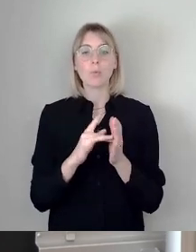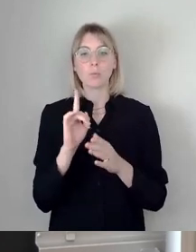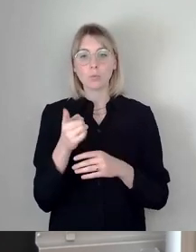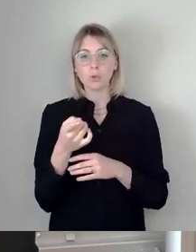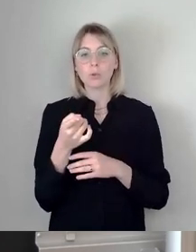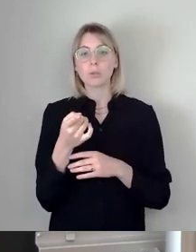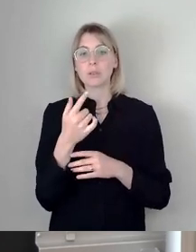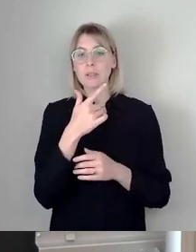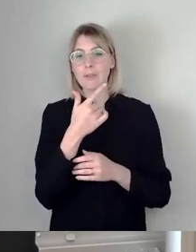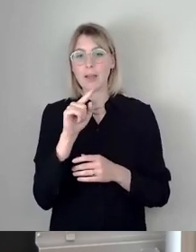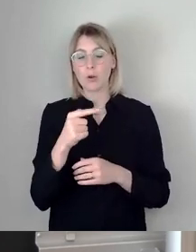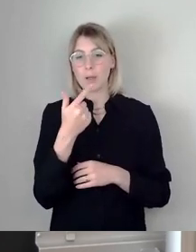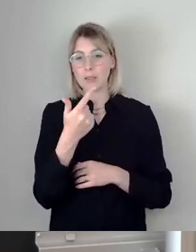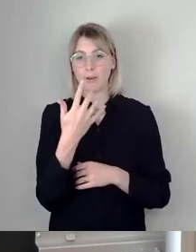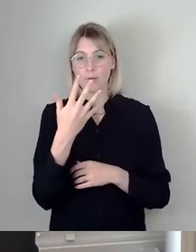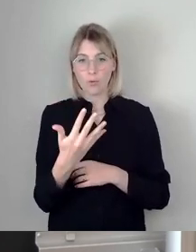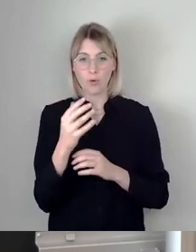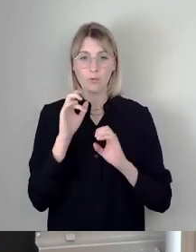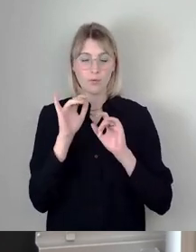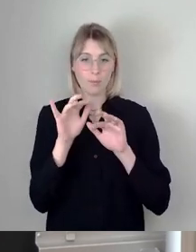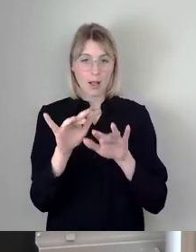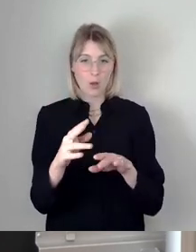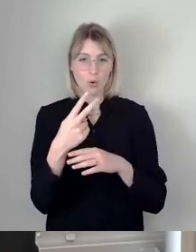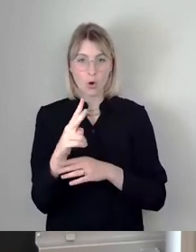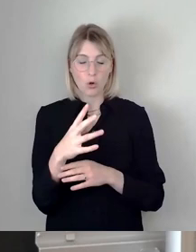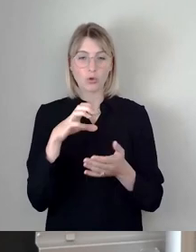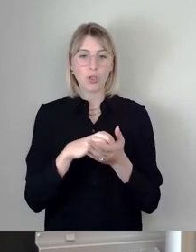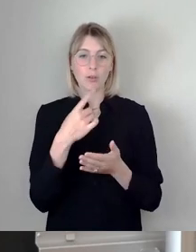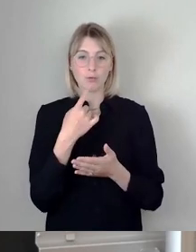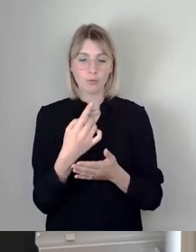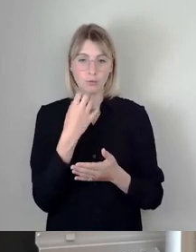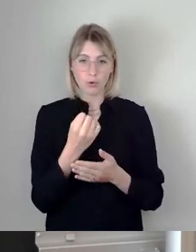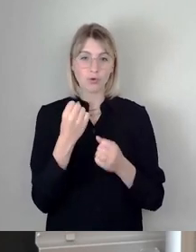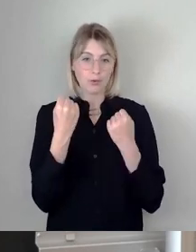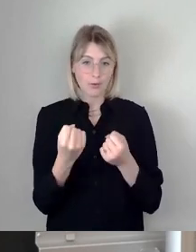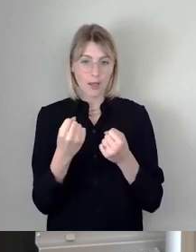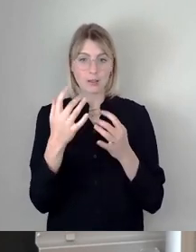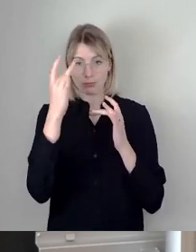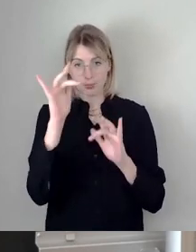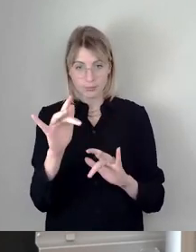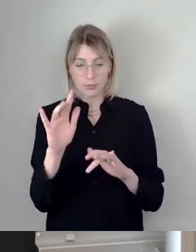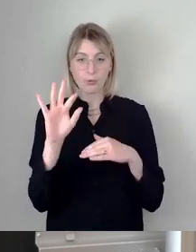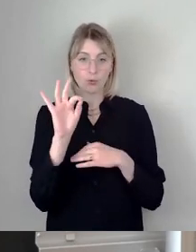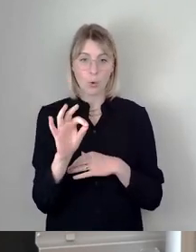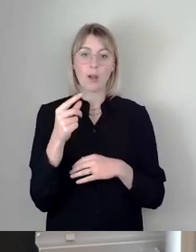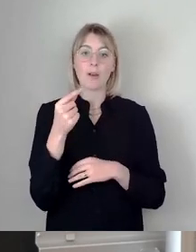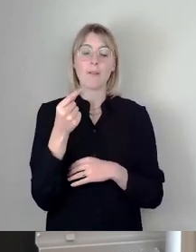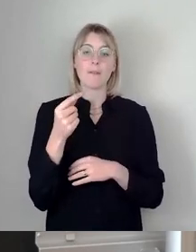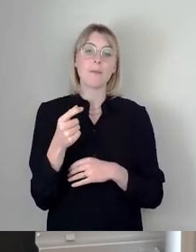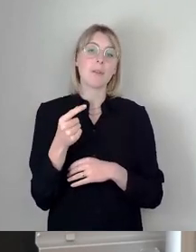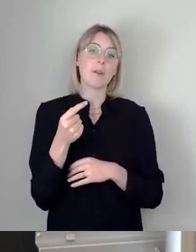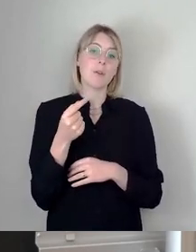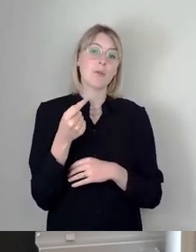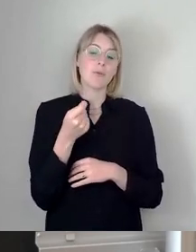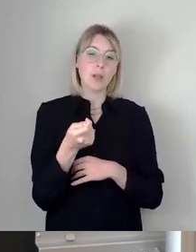Millionen, die die Stadt jetzt fest zusagen will, für die Finanzierung der Finals, und das sind dann